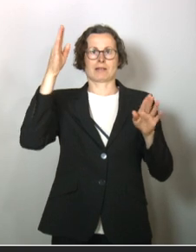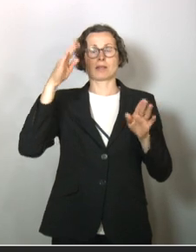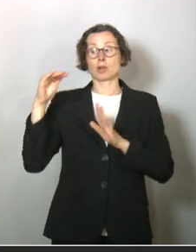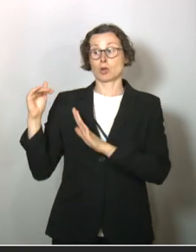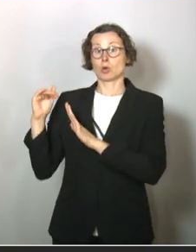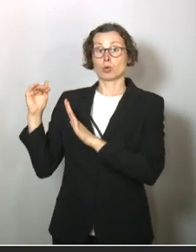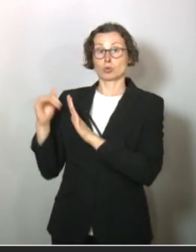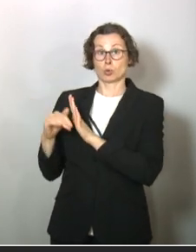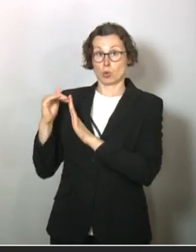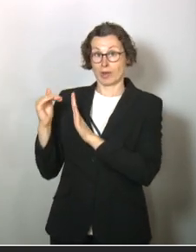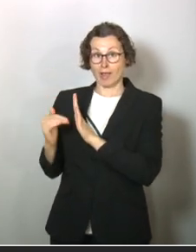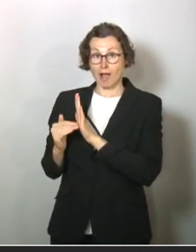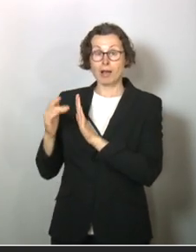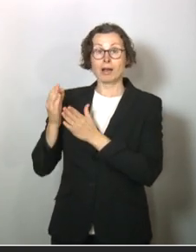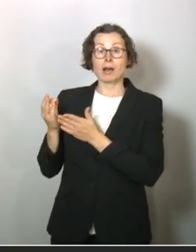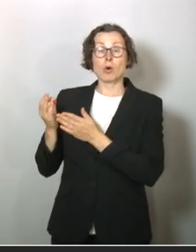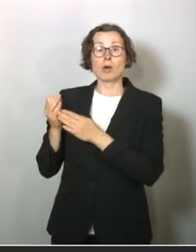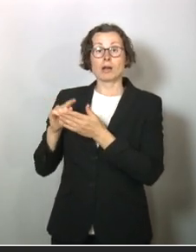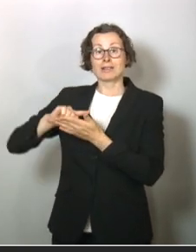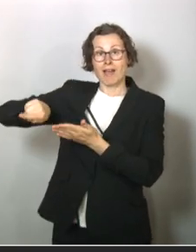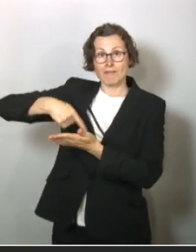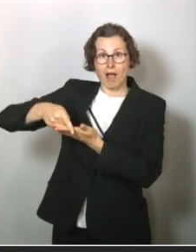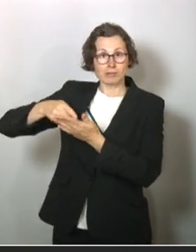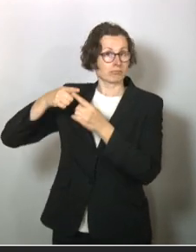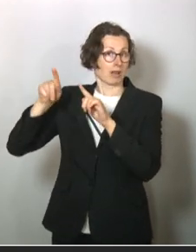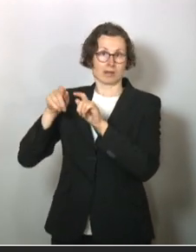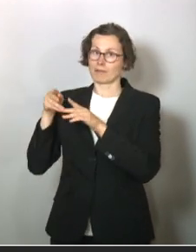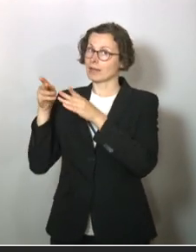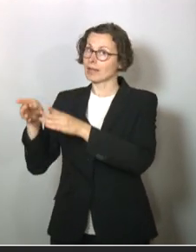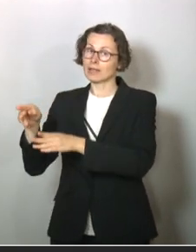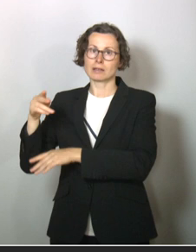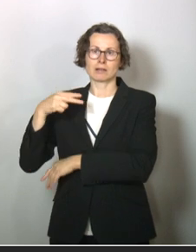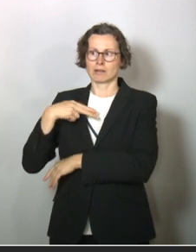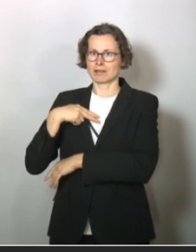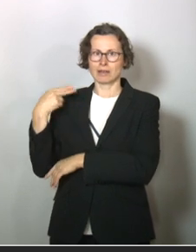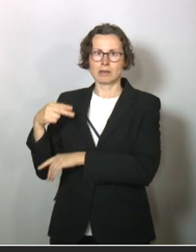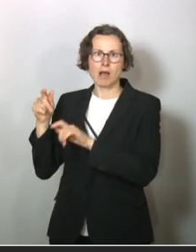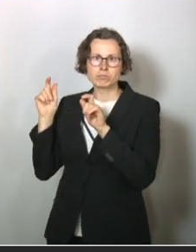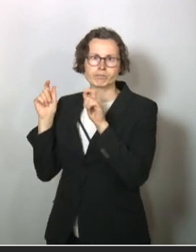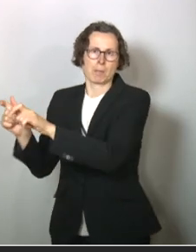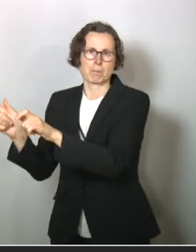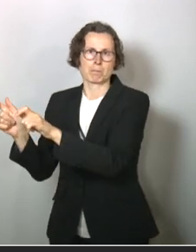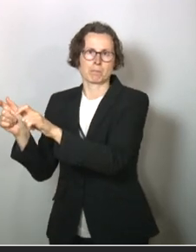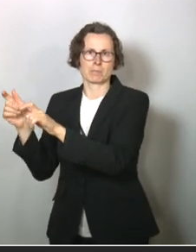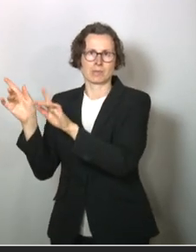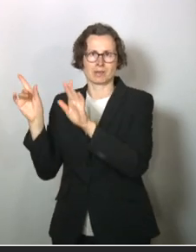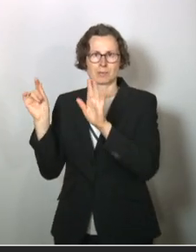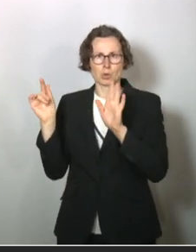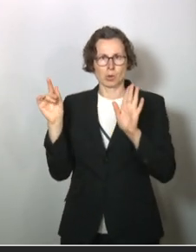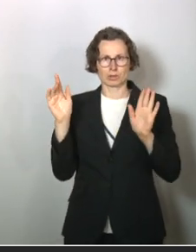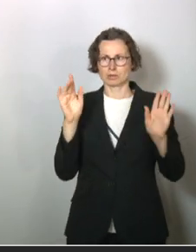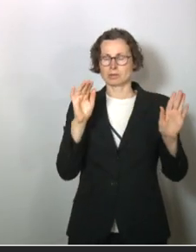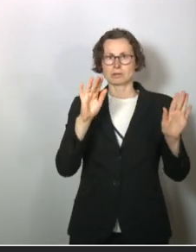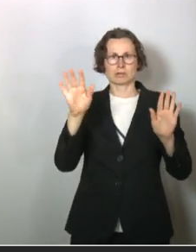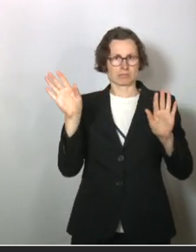Südkorea ein anderer Weg, Taiwan ein anderer Weg, Singapur ein anderer Weg, China ein anderer Weg, Containment-Strategie. Nicht allgemeine Shutdown.